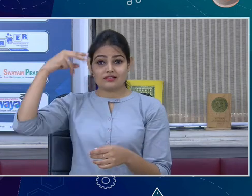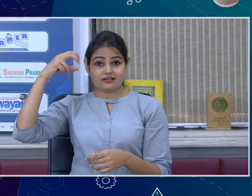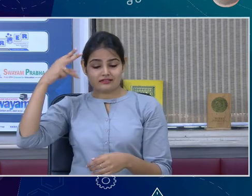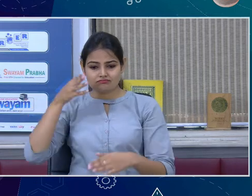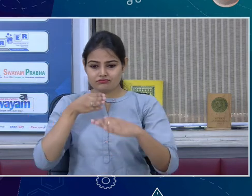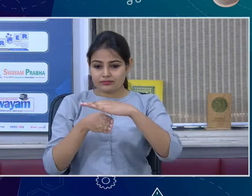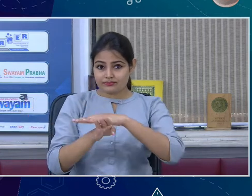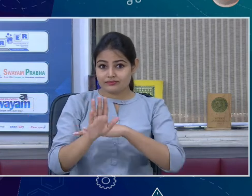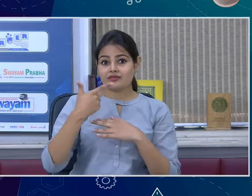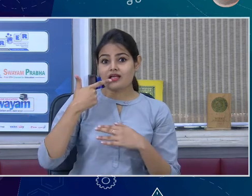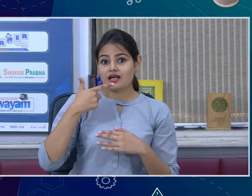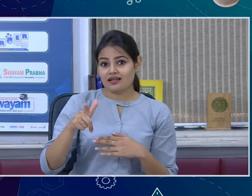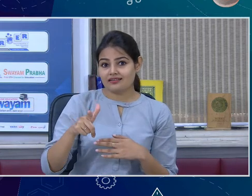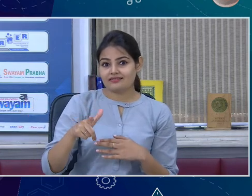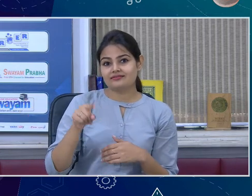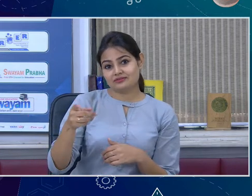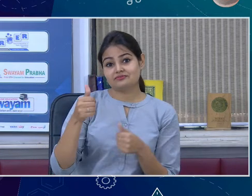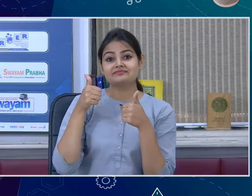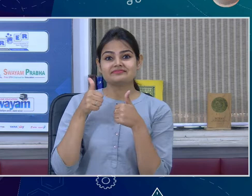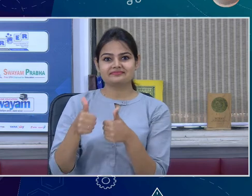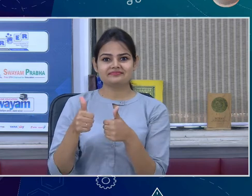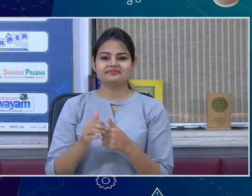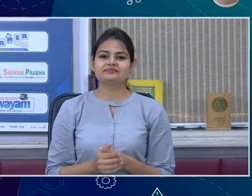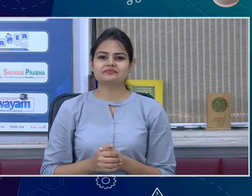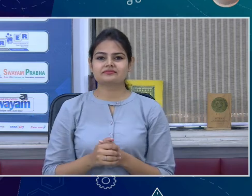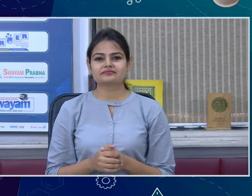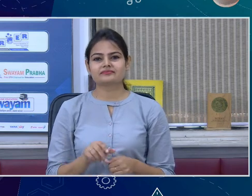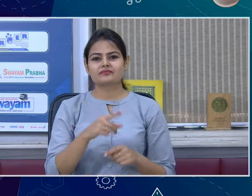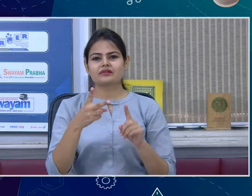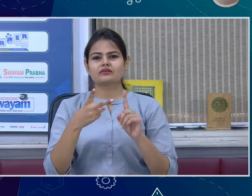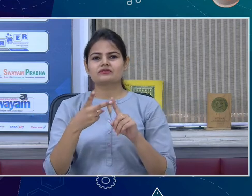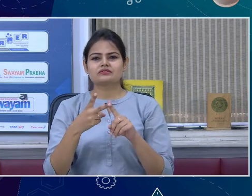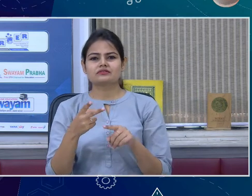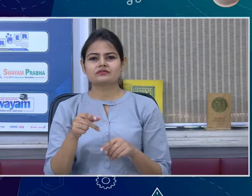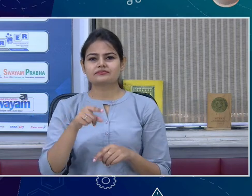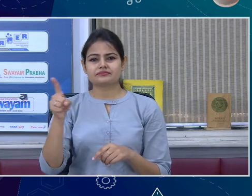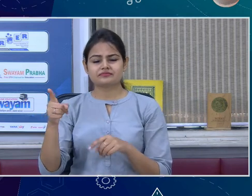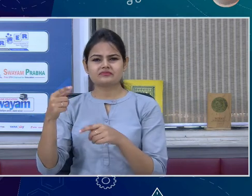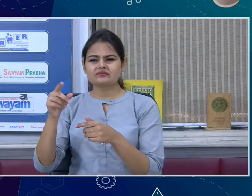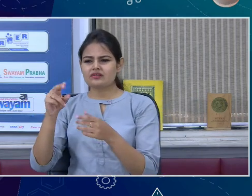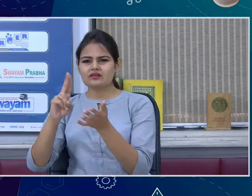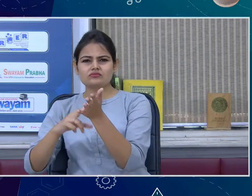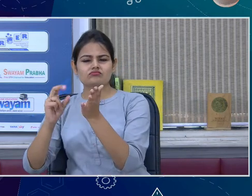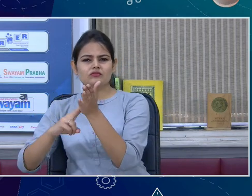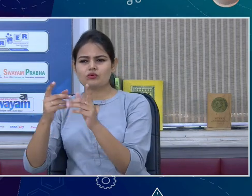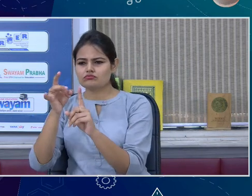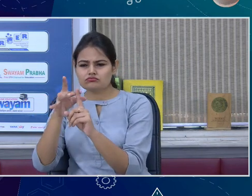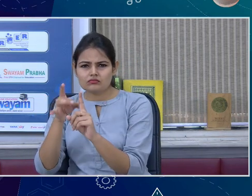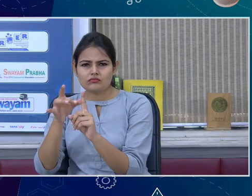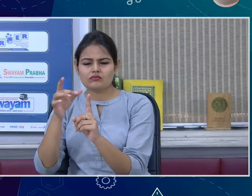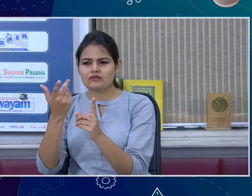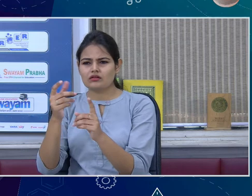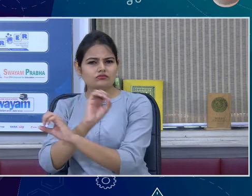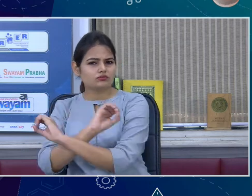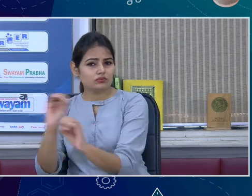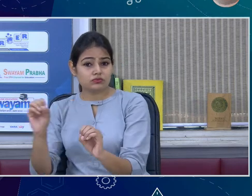electrons are tightly bound, they already deficient, so they don't conductivity. But in metals, there are loosely